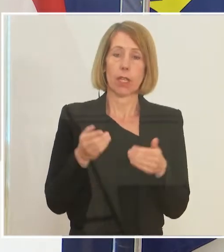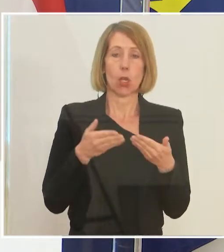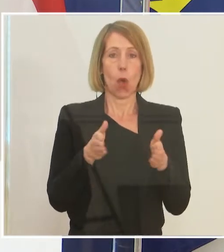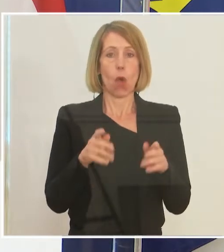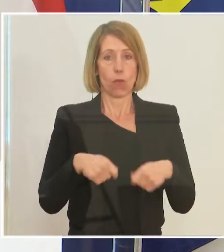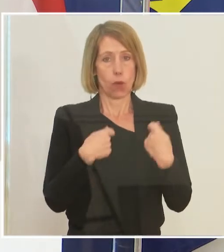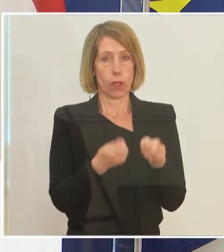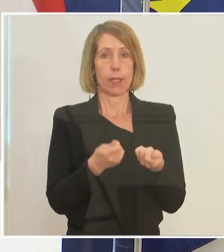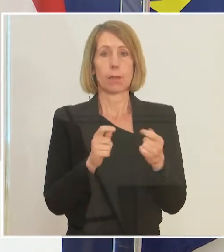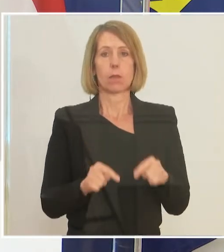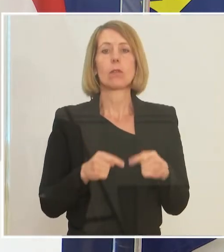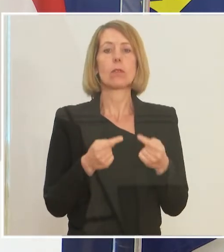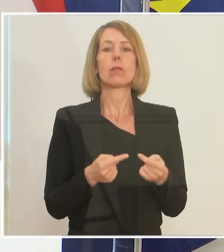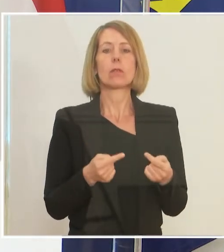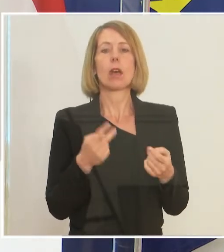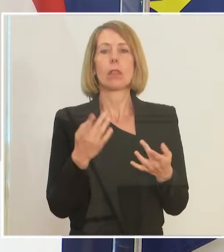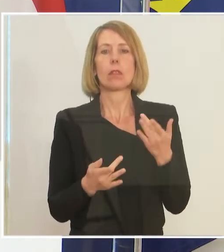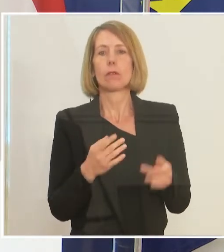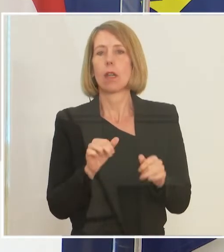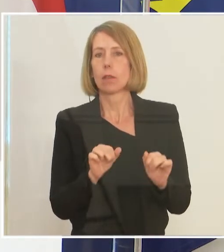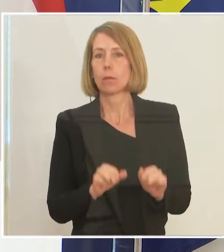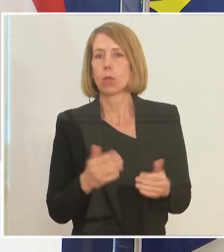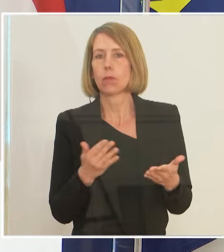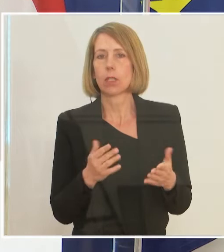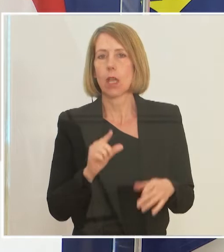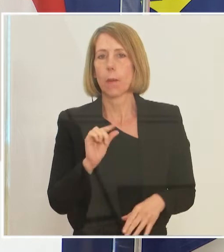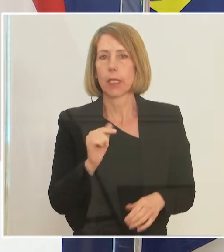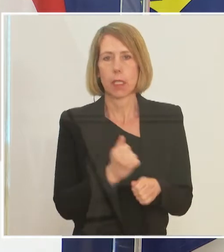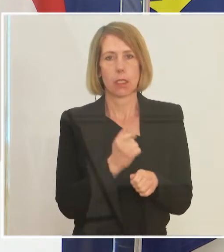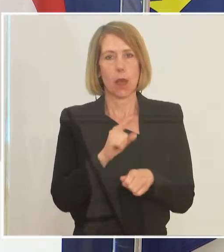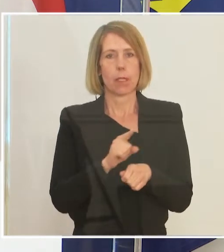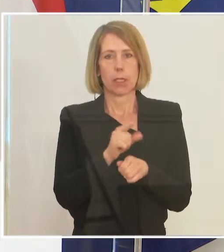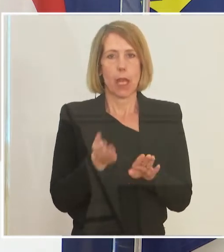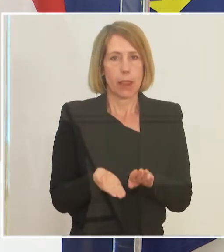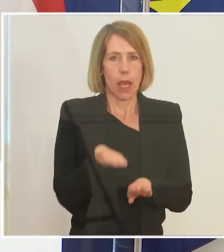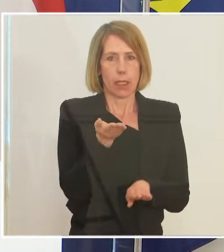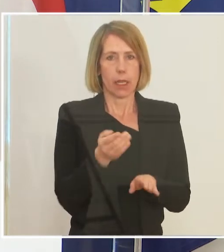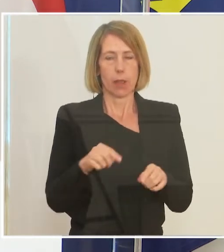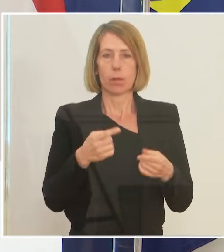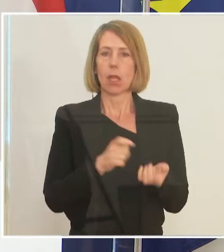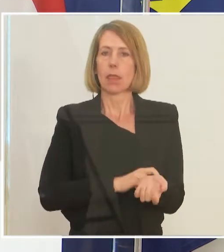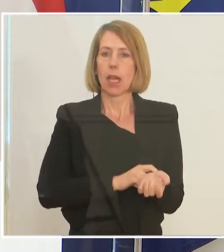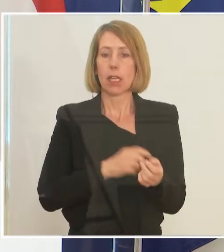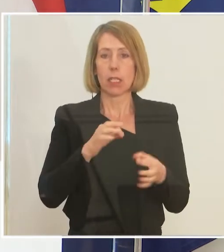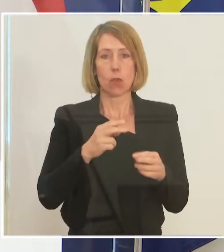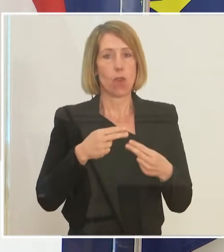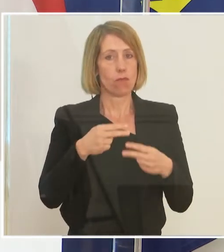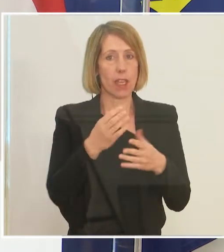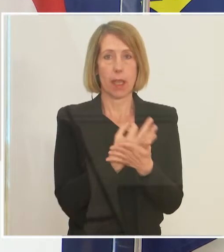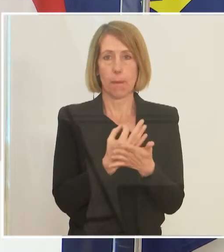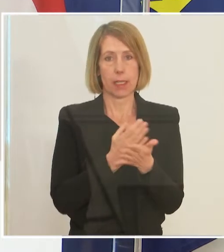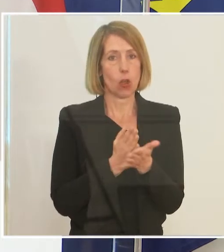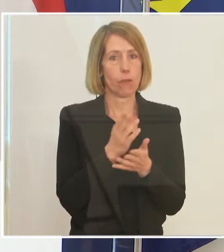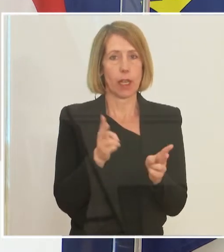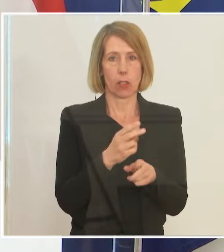gibt, dann ist es vielleicht möglich, diese Mindestarbeitszeit anzuheben. Wir sprechen über stärkere Anreize für Weiterbildung während der Kurzarbeit.